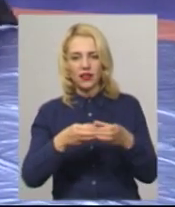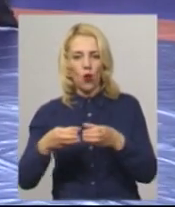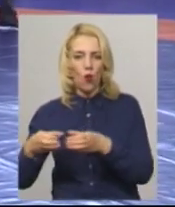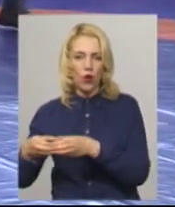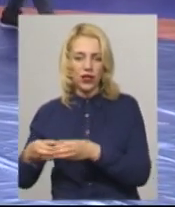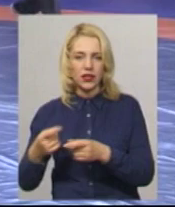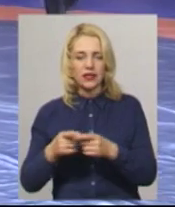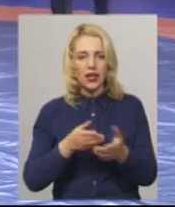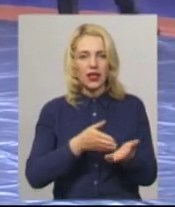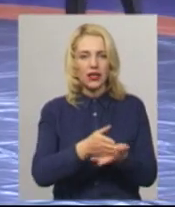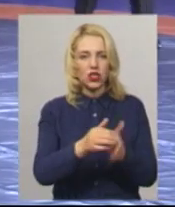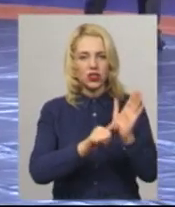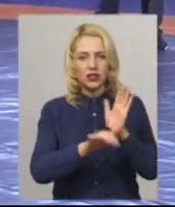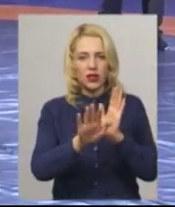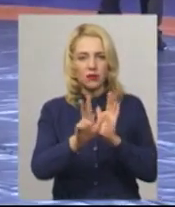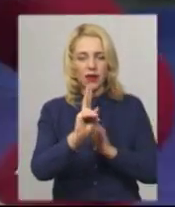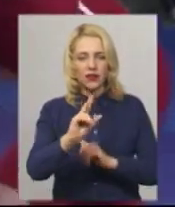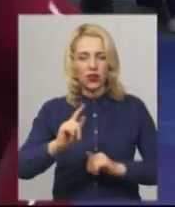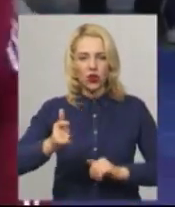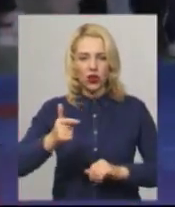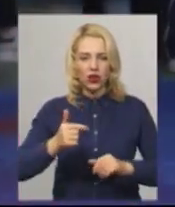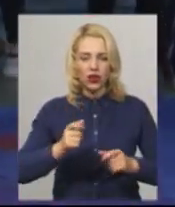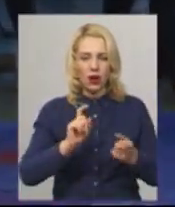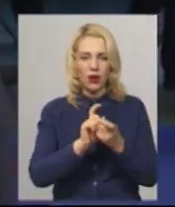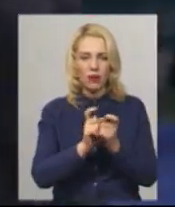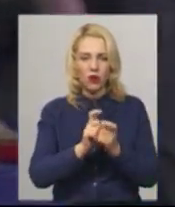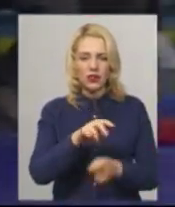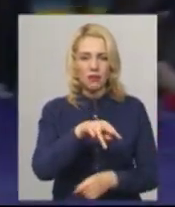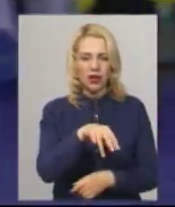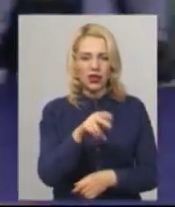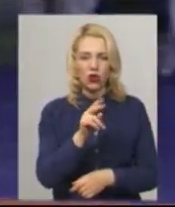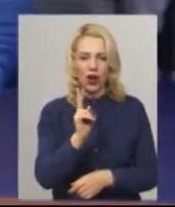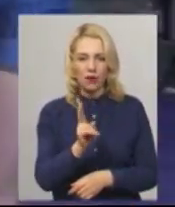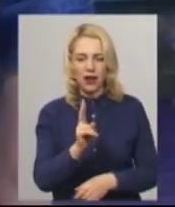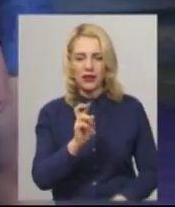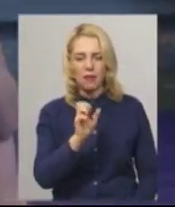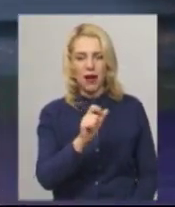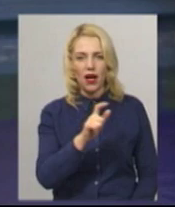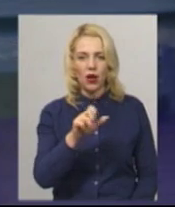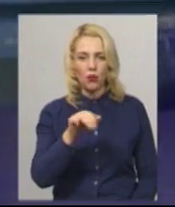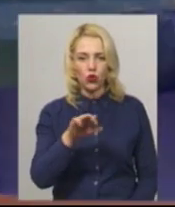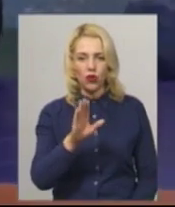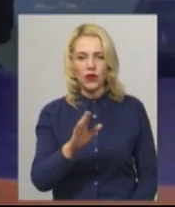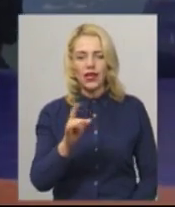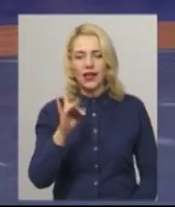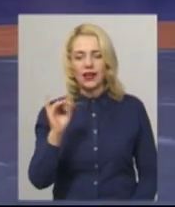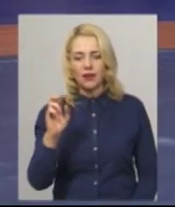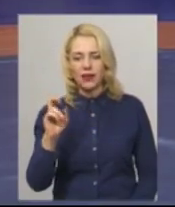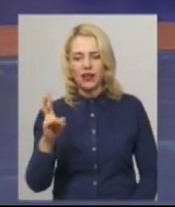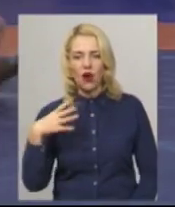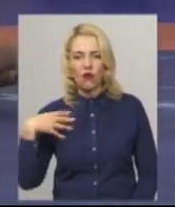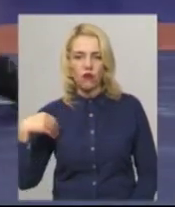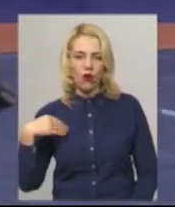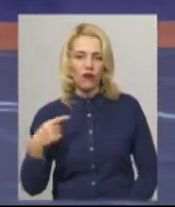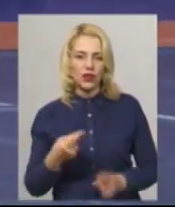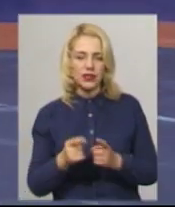Це категорія 65 кілограмів. Борються Микита Карманов з Бахмута Донецької області і Володимир Рибін зі Львова. Поєдинок